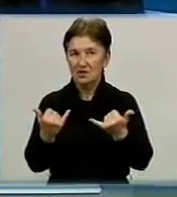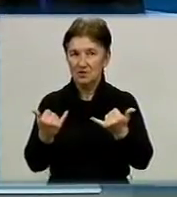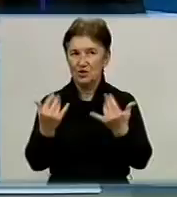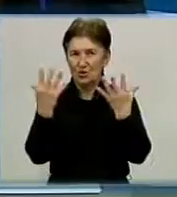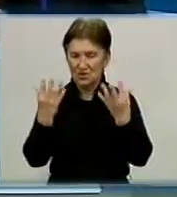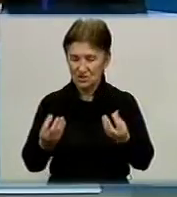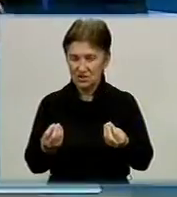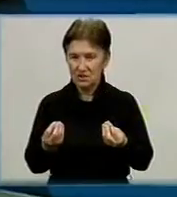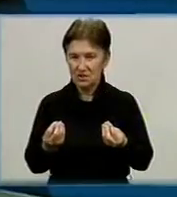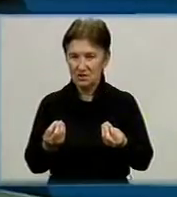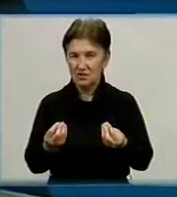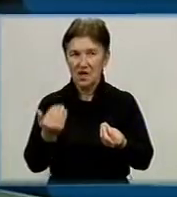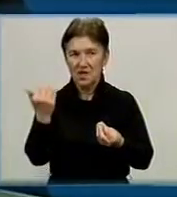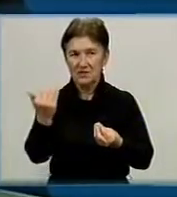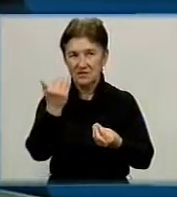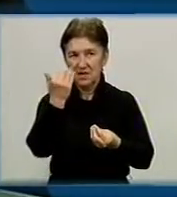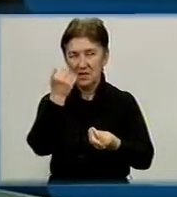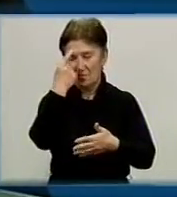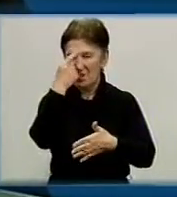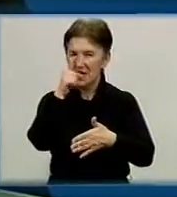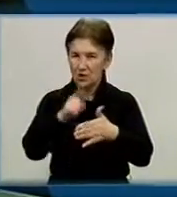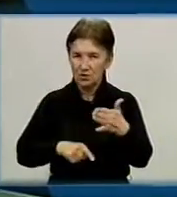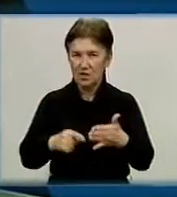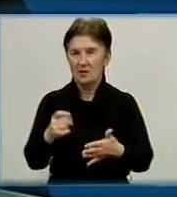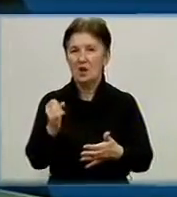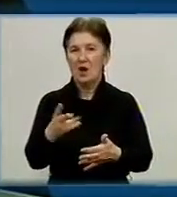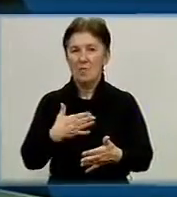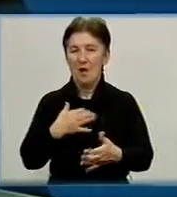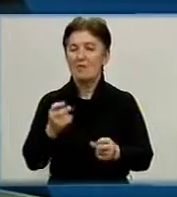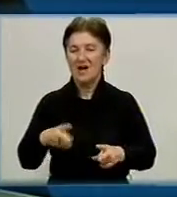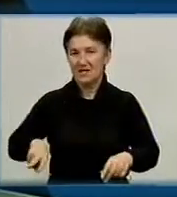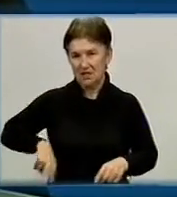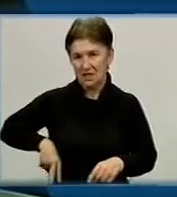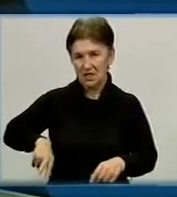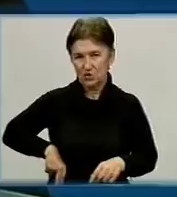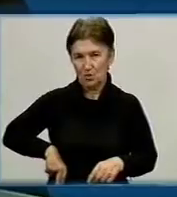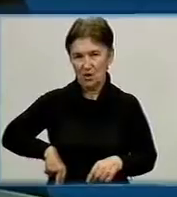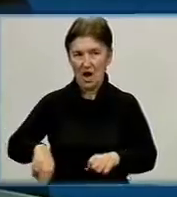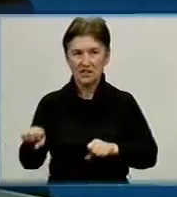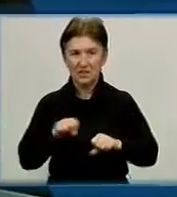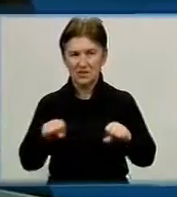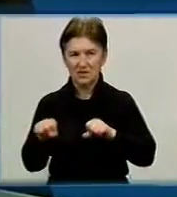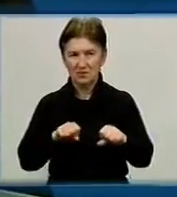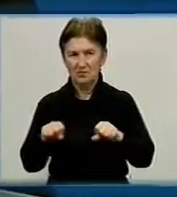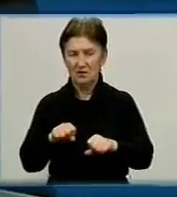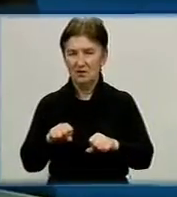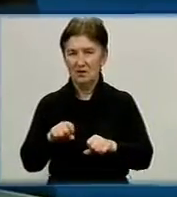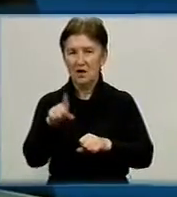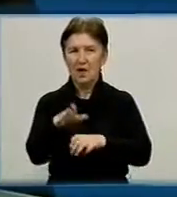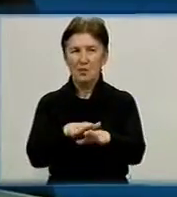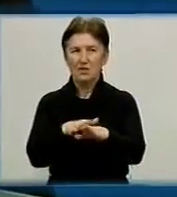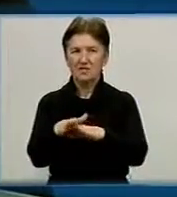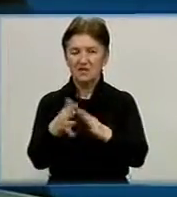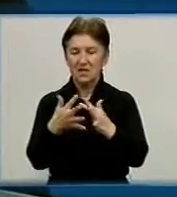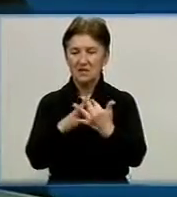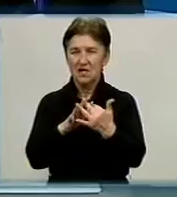день, і це переконання моє, як директора департаменту, це проведення сільськогосподарських